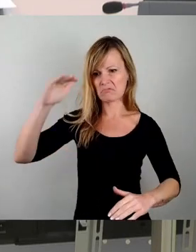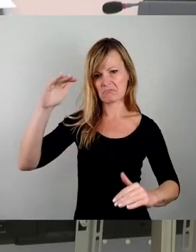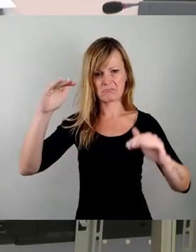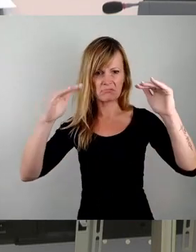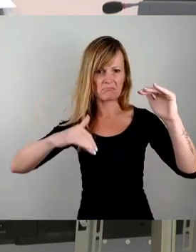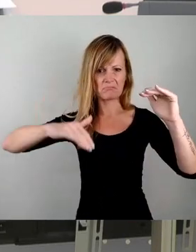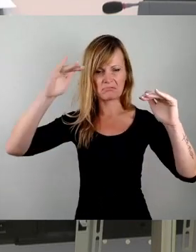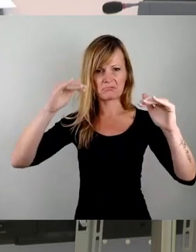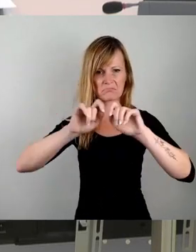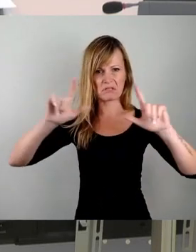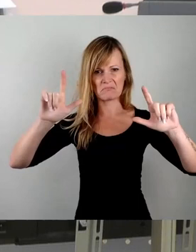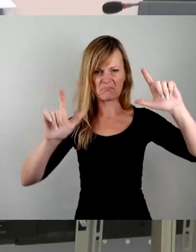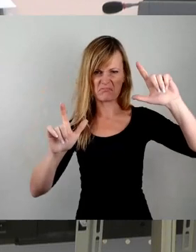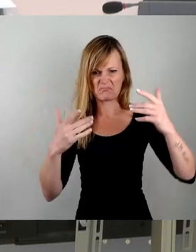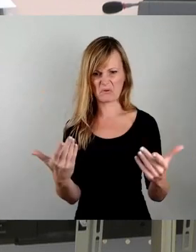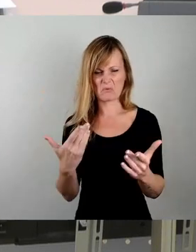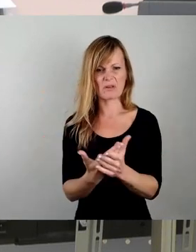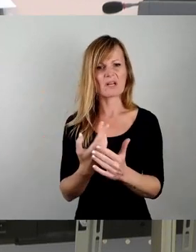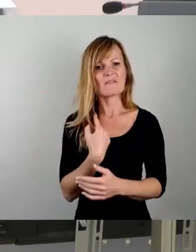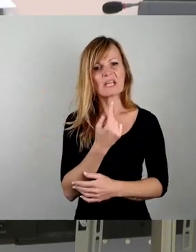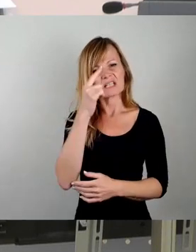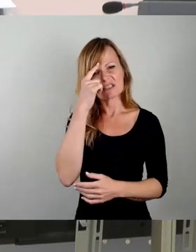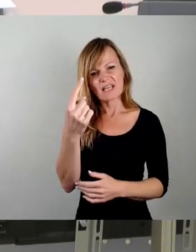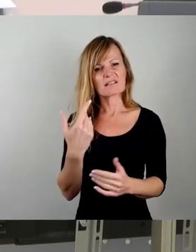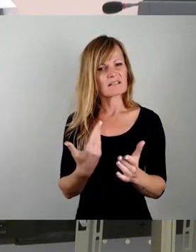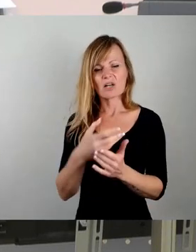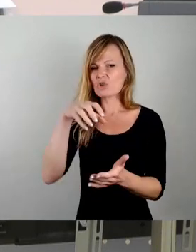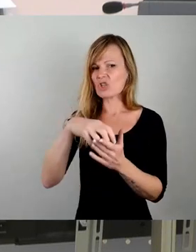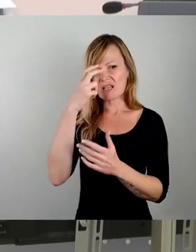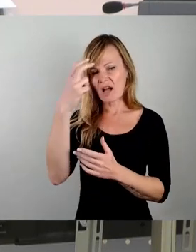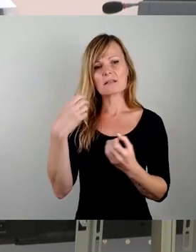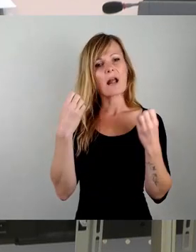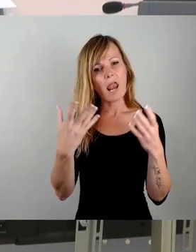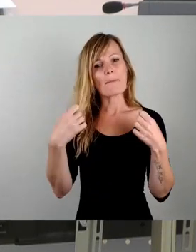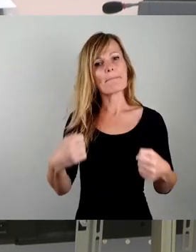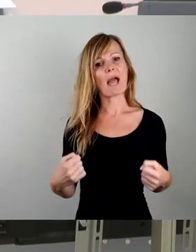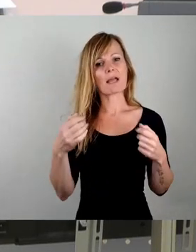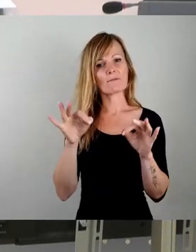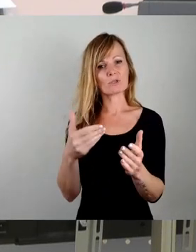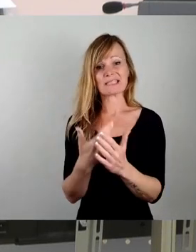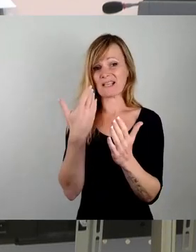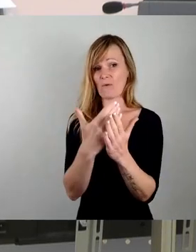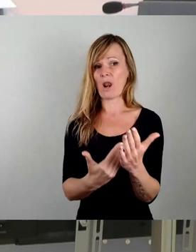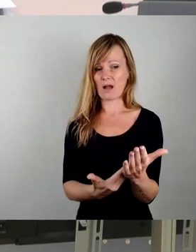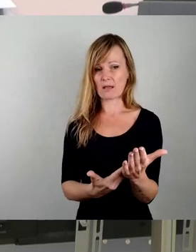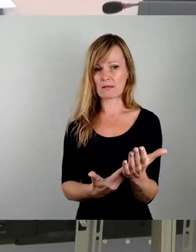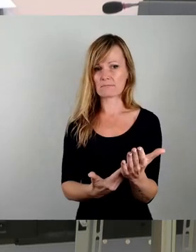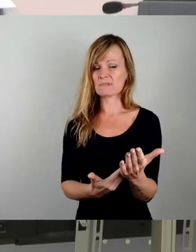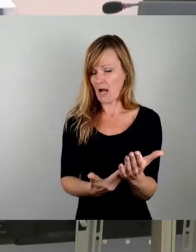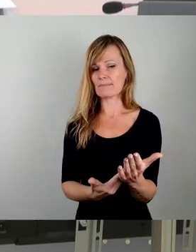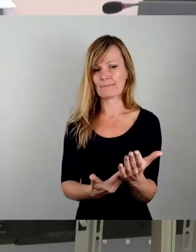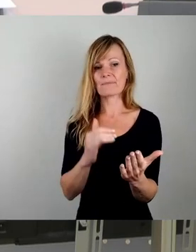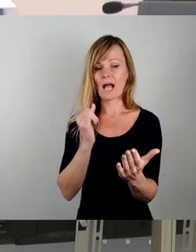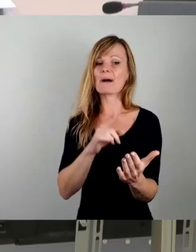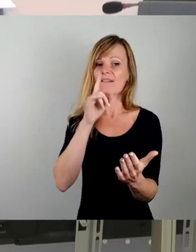Und wir denken, es gibt in diesem Stadtrat eine klare Mehrheit für diese Vorlage. Aber wenn Sie diese